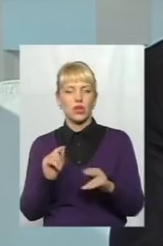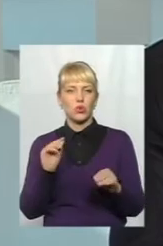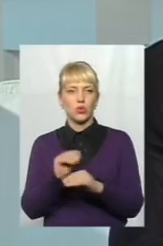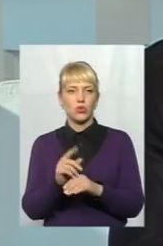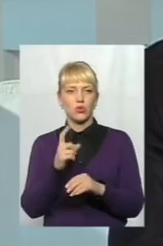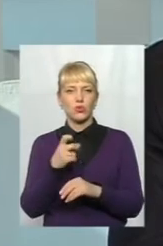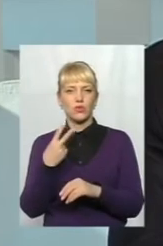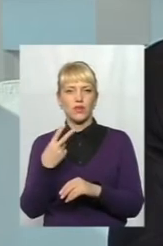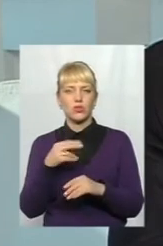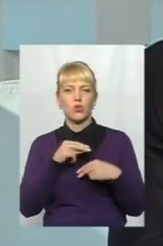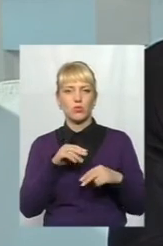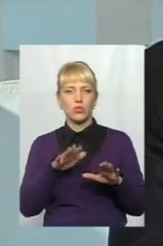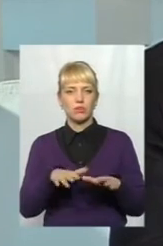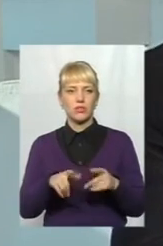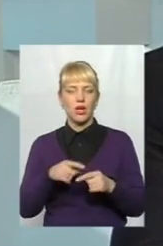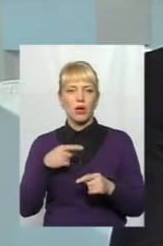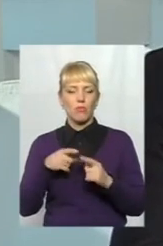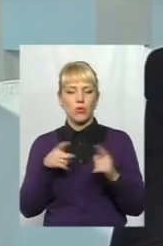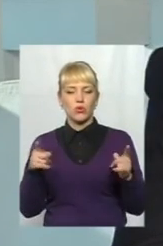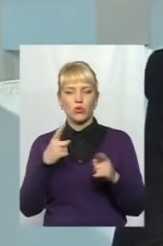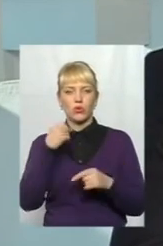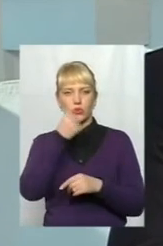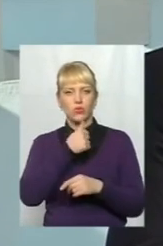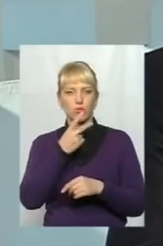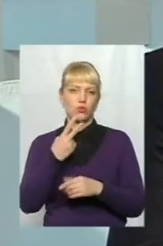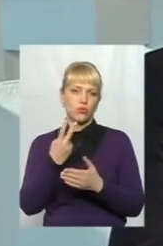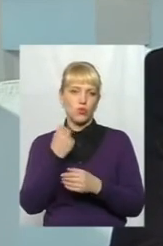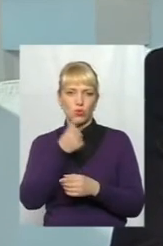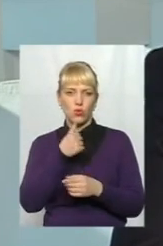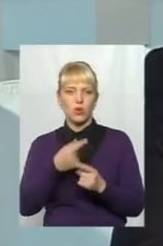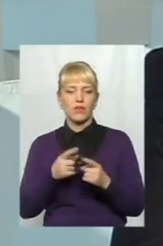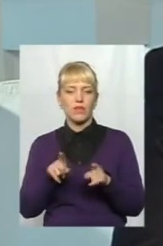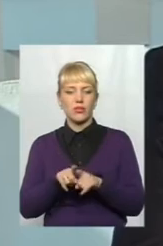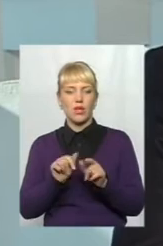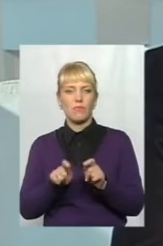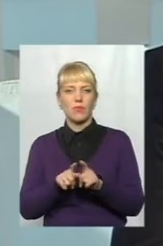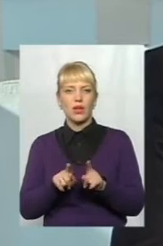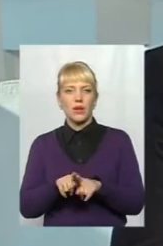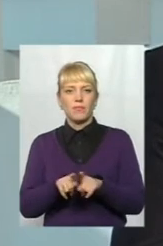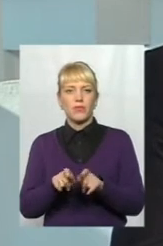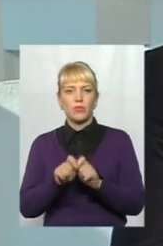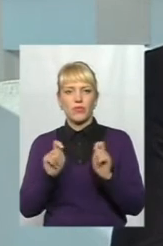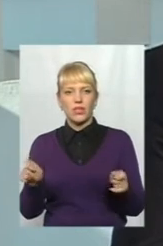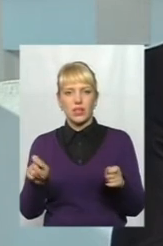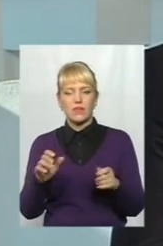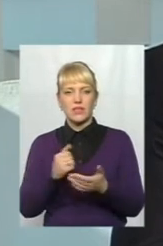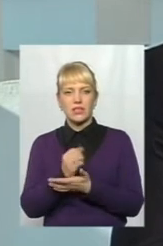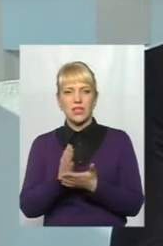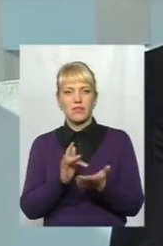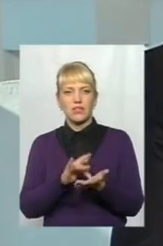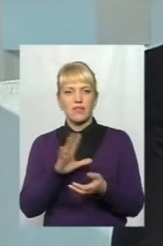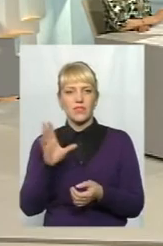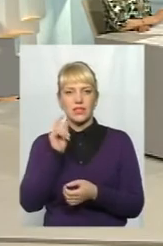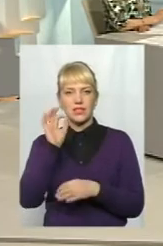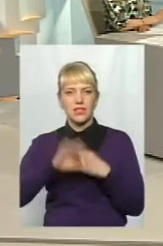плюс 120 робочих місць протягом одного року-двох. Сьогодні в Хмельницькому так само відкрився, як ви знаєте, сервісний центр «Воля», з усієї Західної